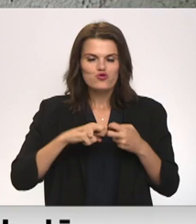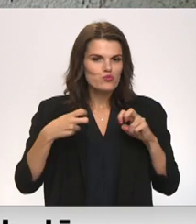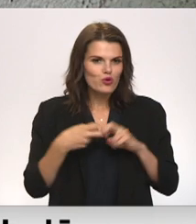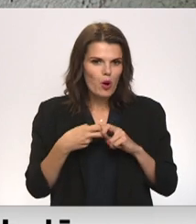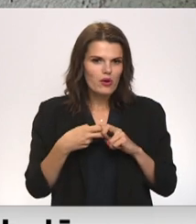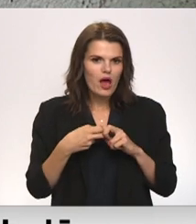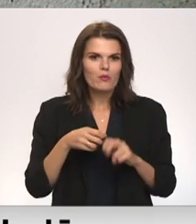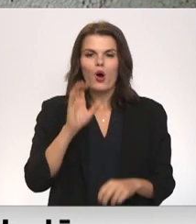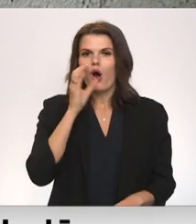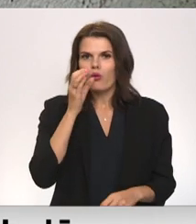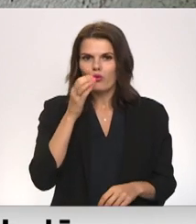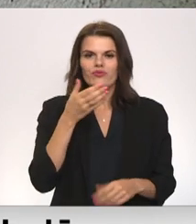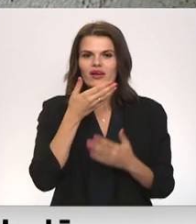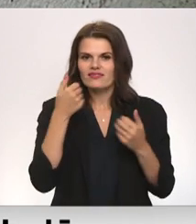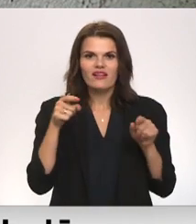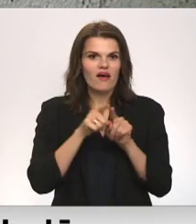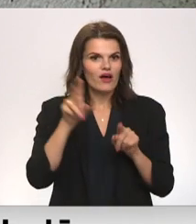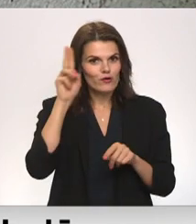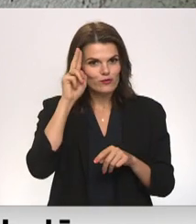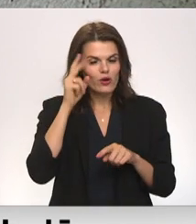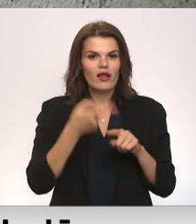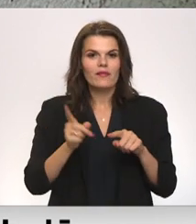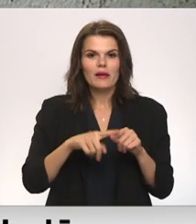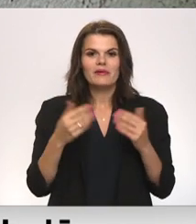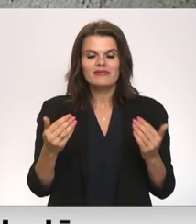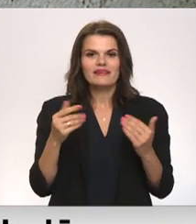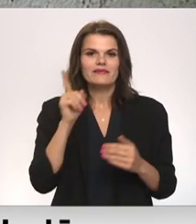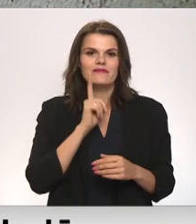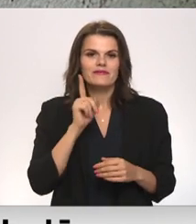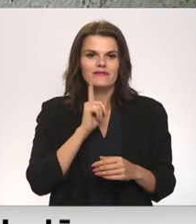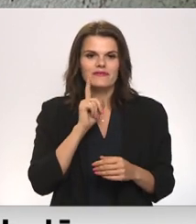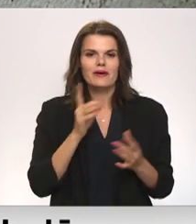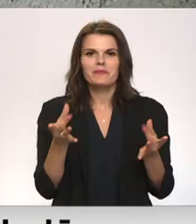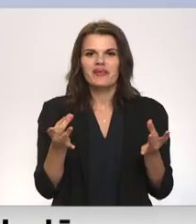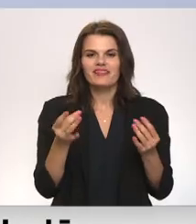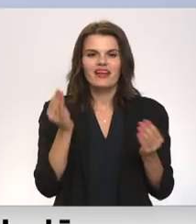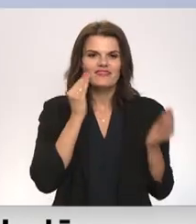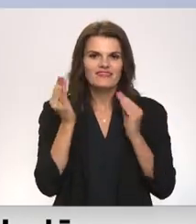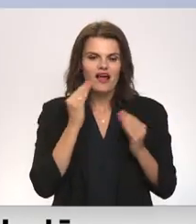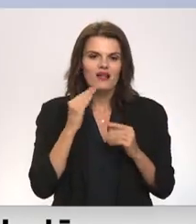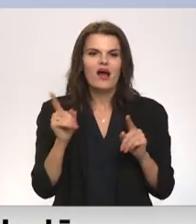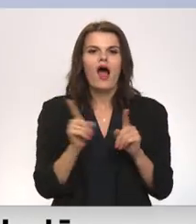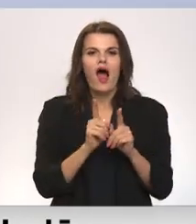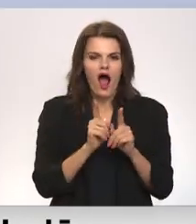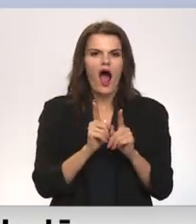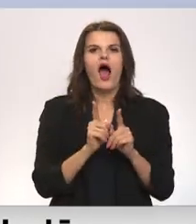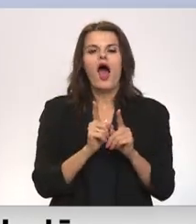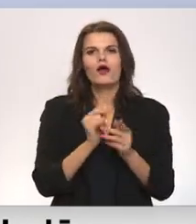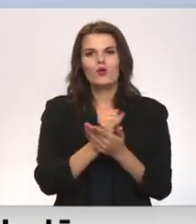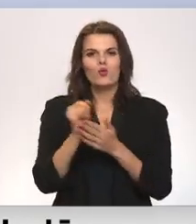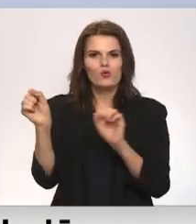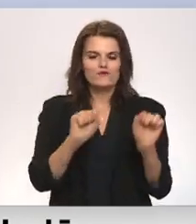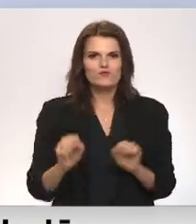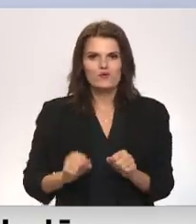ūdens nav arī toletē, tāpēc pašais izlīdzoties ar mitrijām sauvatēm. Arī uzkopšanas darbi baznītas